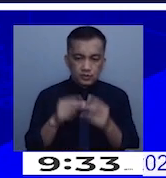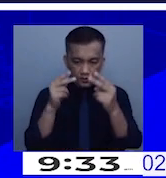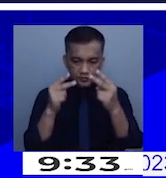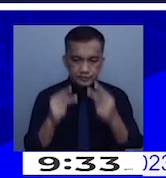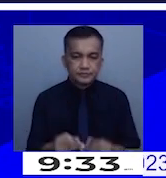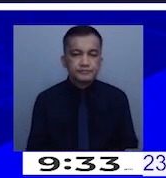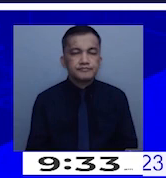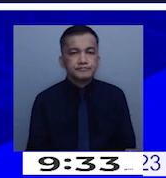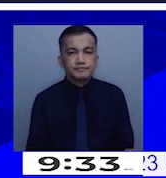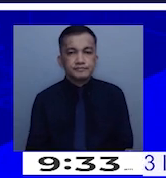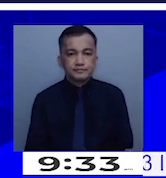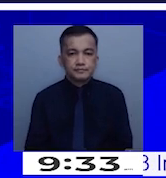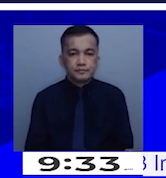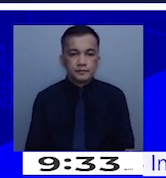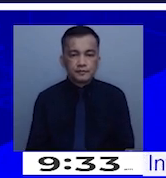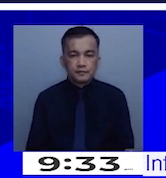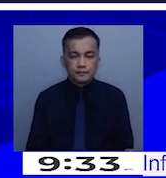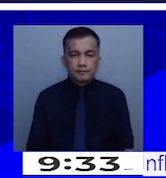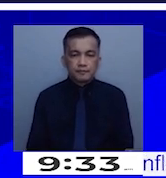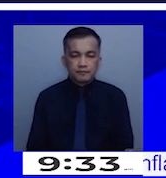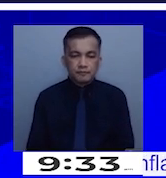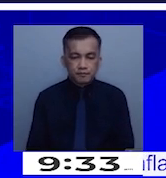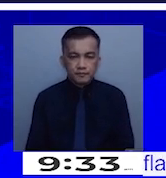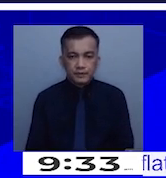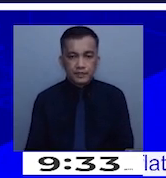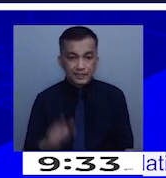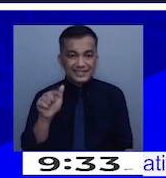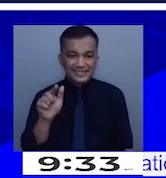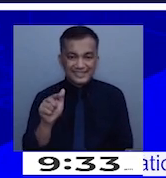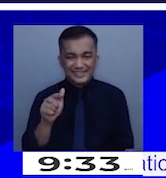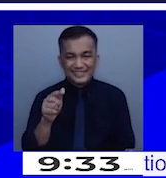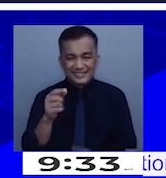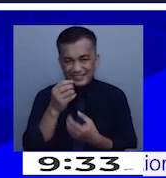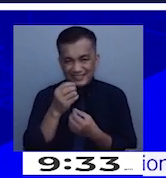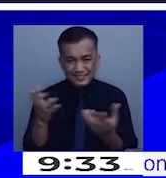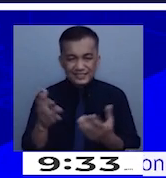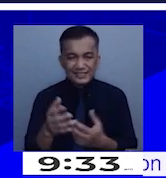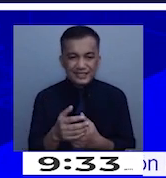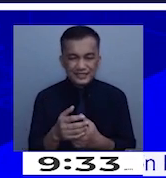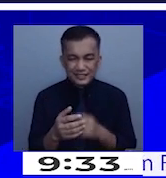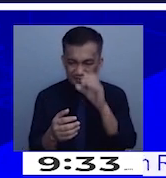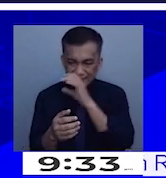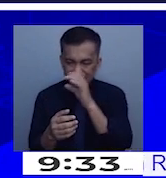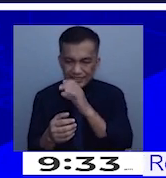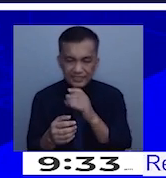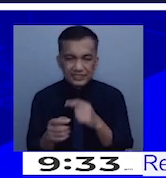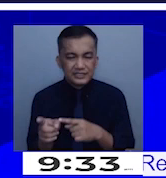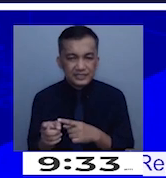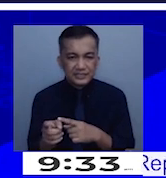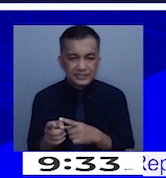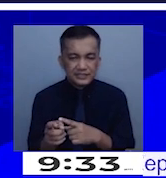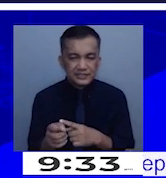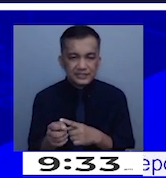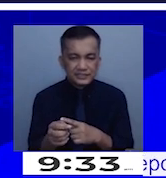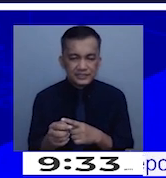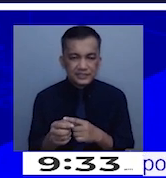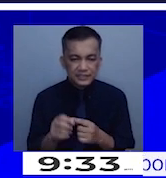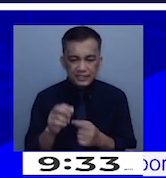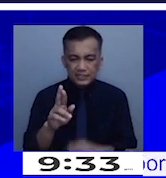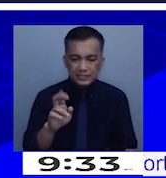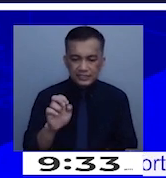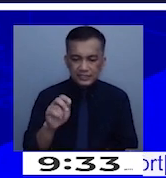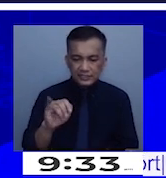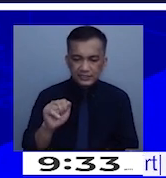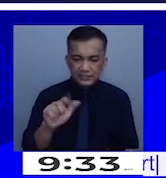mamaya na lang yan kasi hinahanap pa yung retail price kasi yung